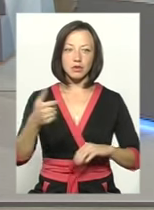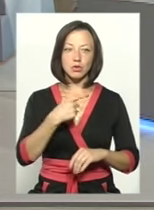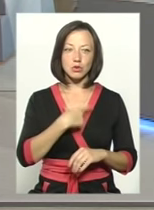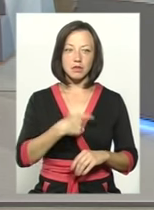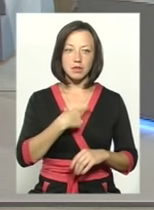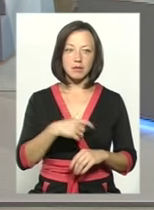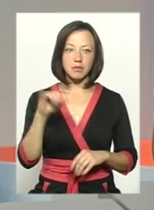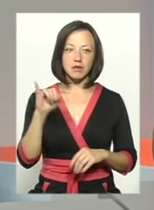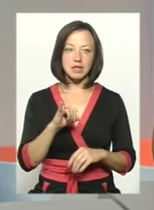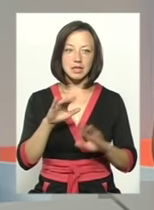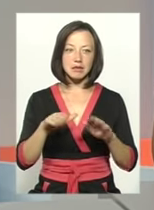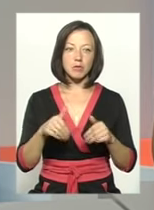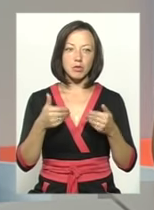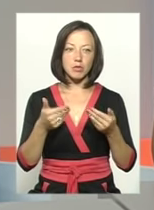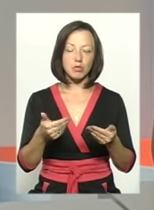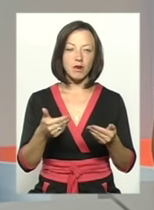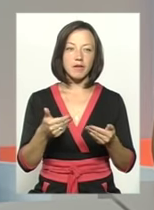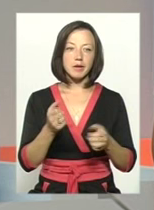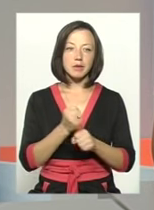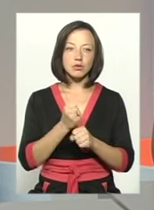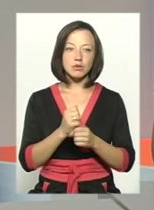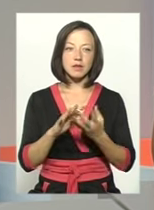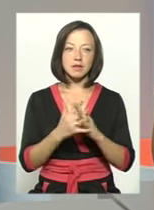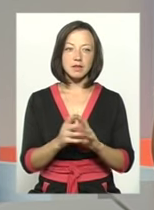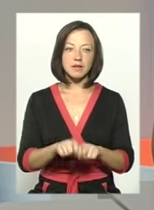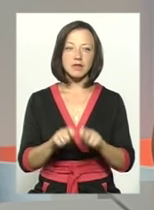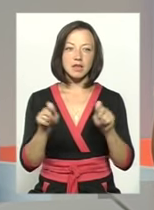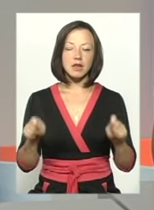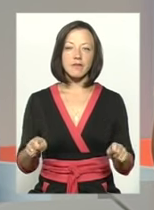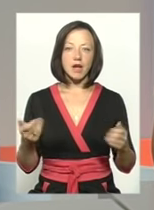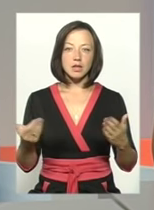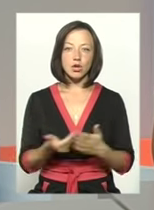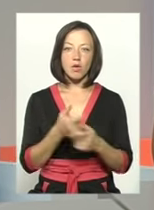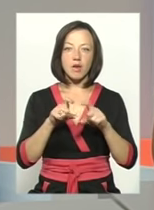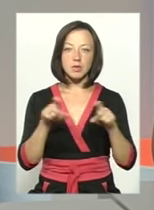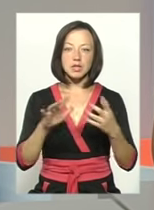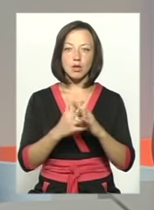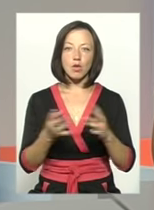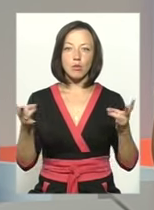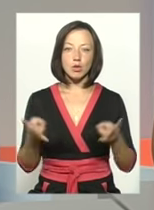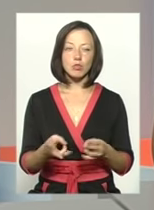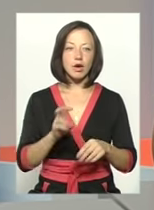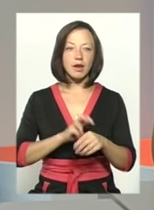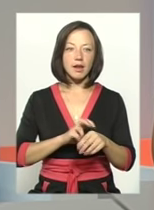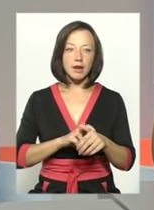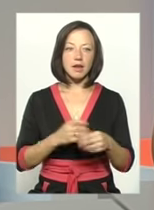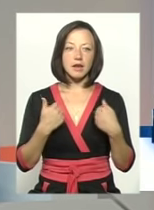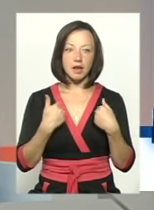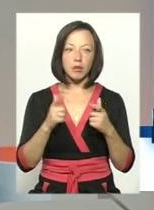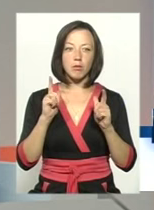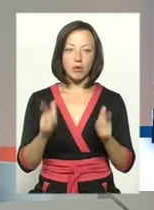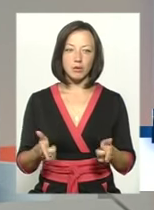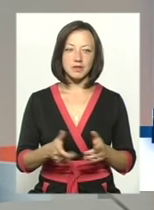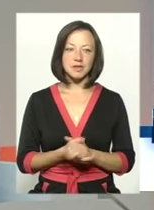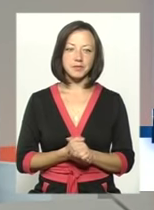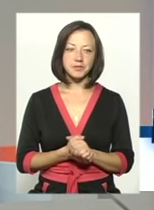І запропонував працювати в селі, так як відкривається нова амбулаторія, село потребує лікаря. І я погодився.